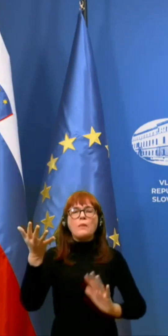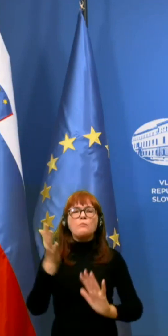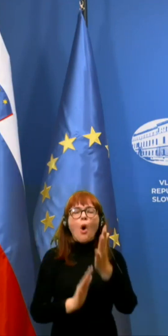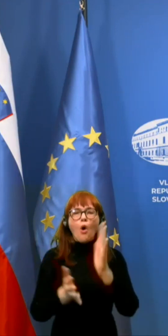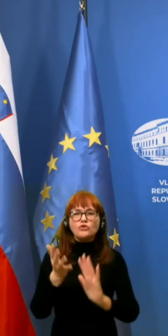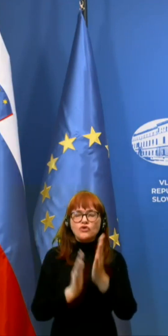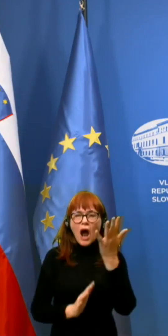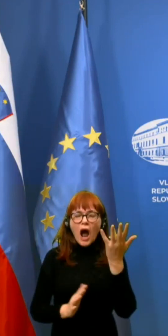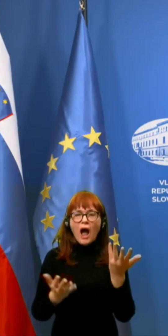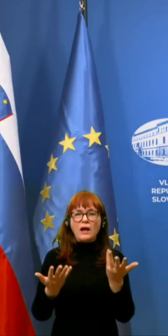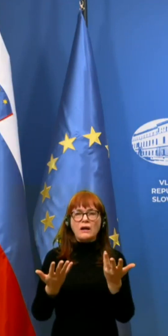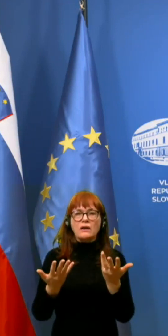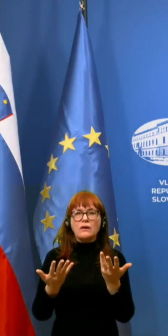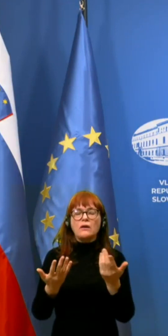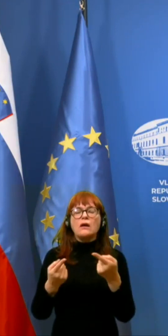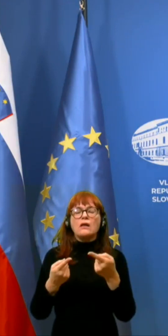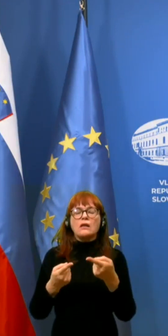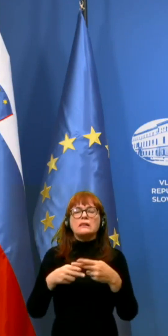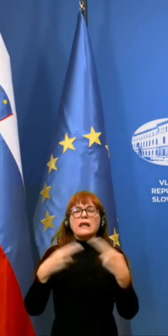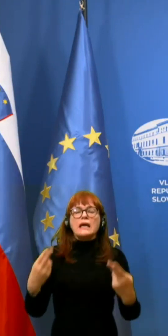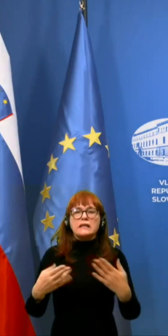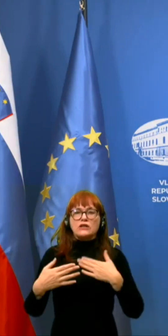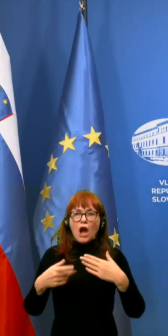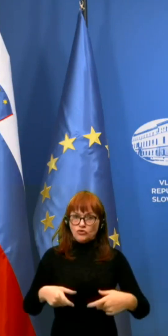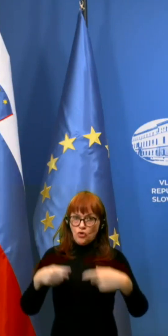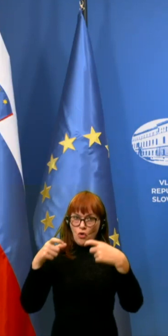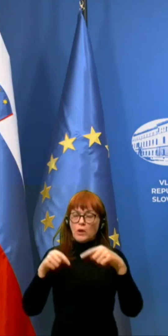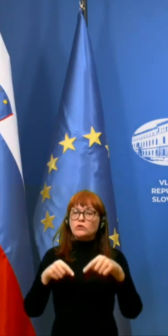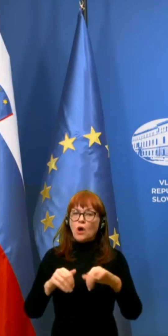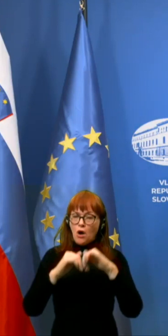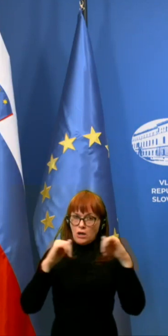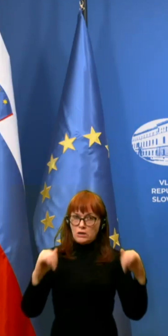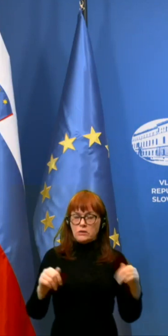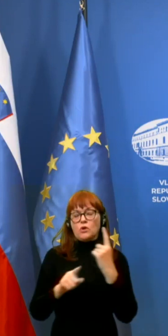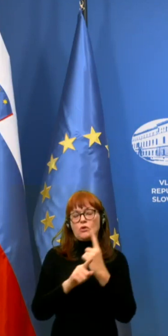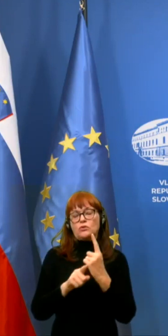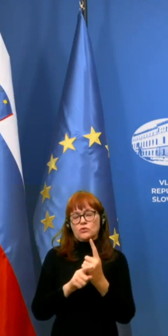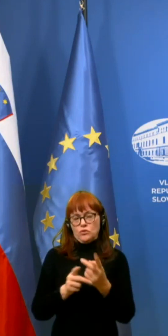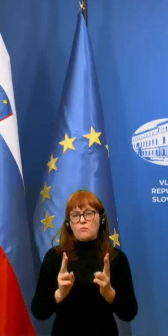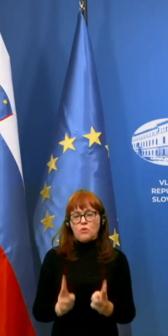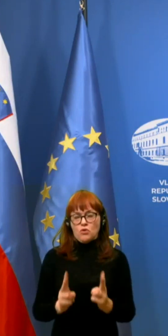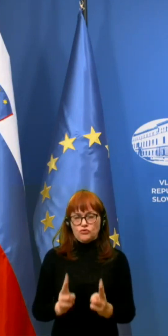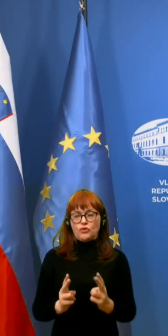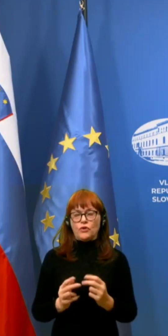pa neko nesrečo v našem objektu, je seveda ta izjema tudi mogoča.